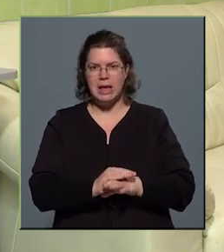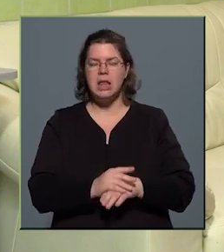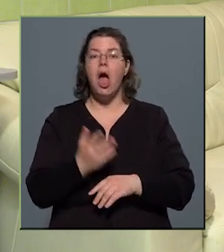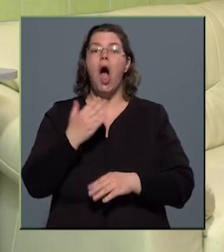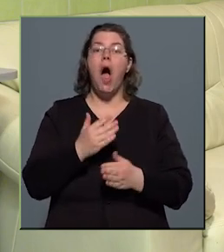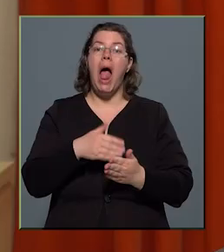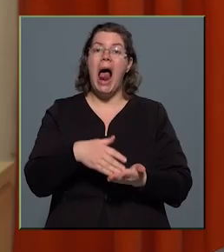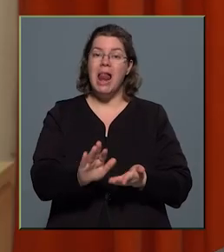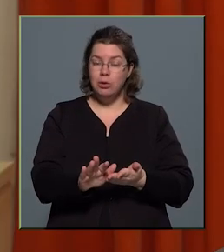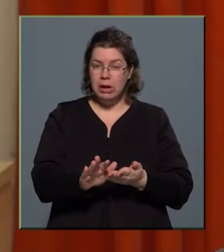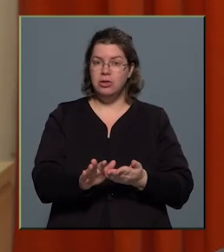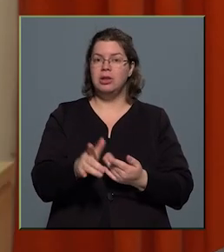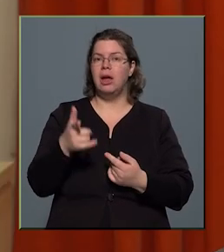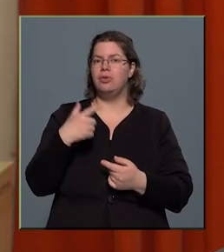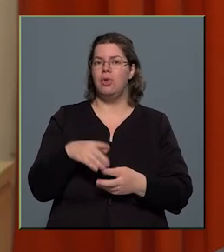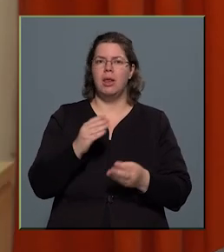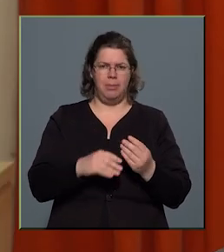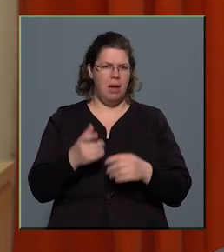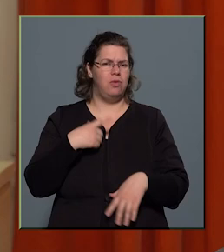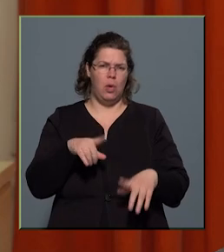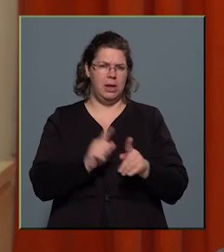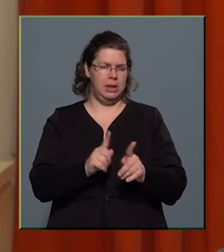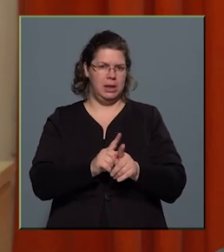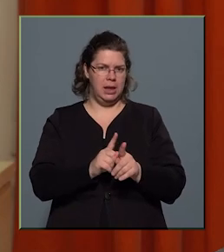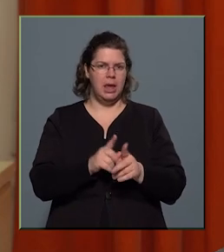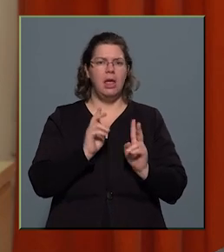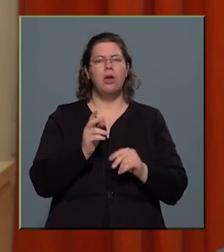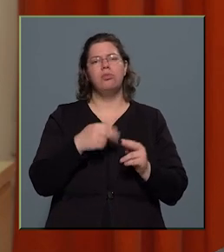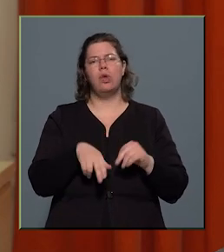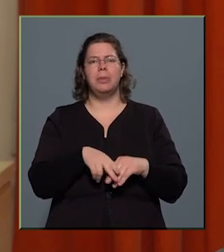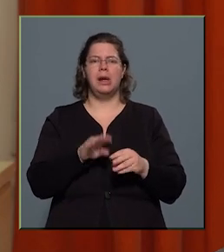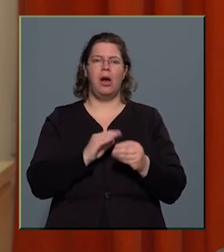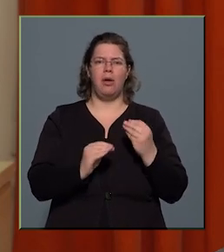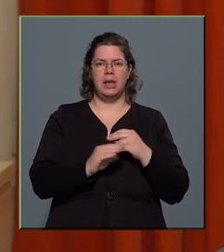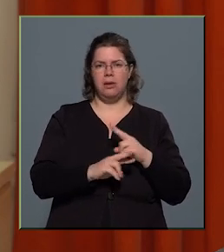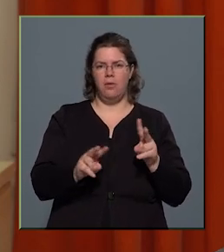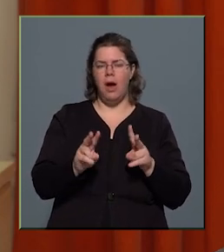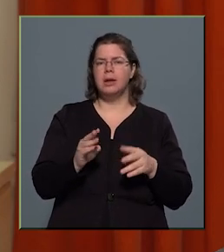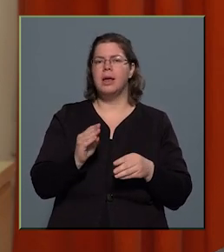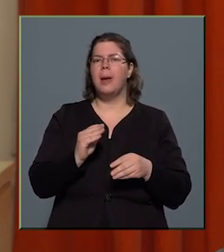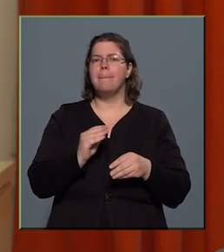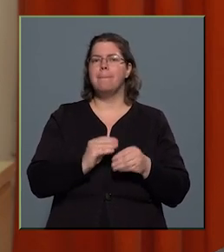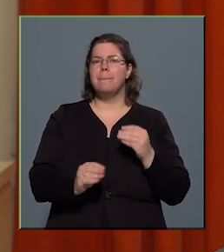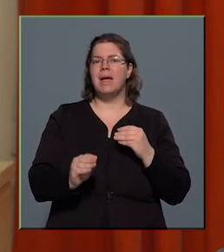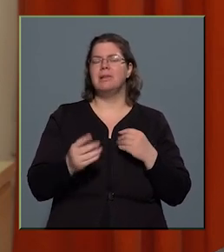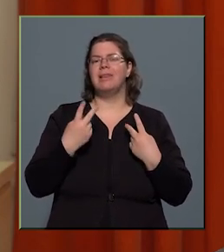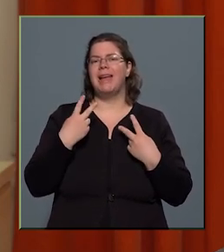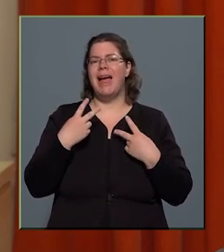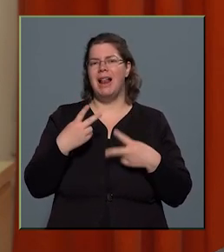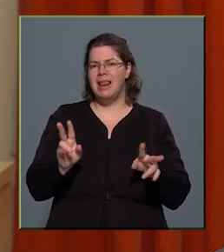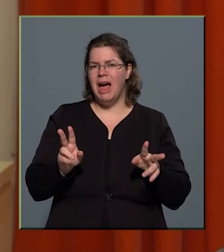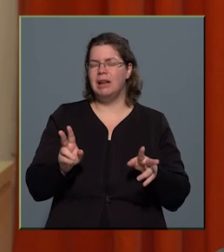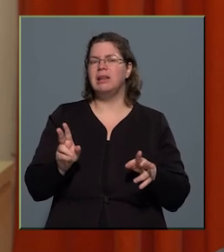elutasításra kerül sor, mert volt már ilyen, az többnyire azért van, mert az ellátás,